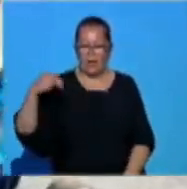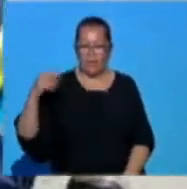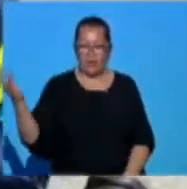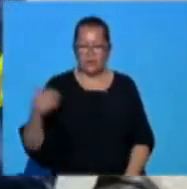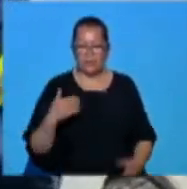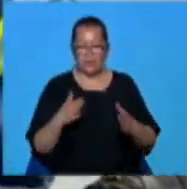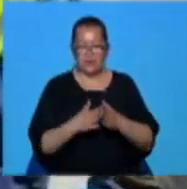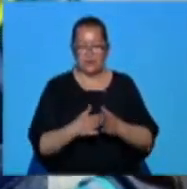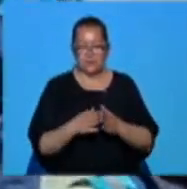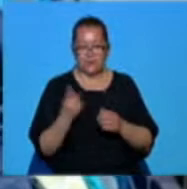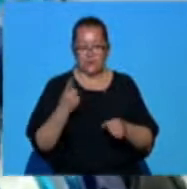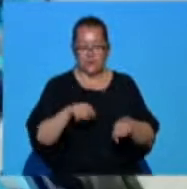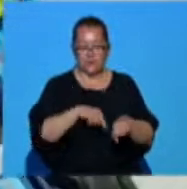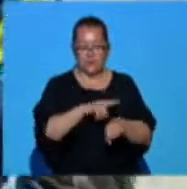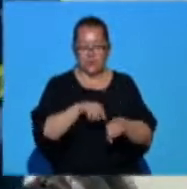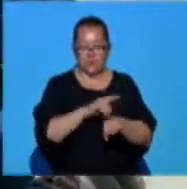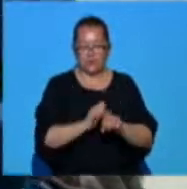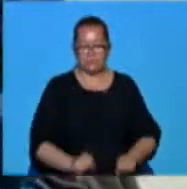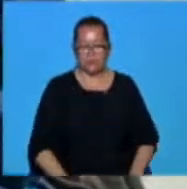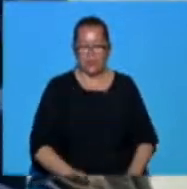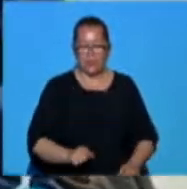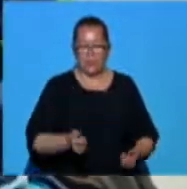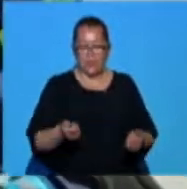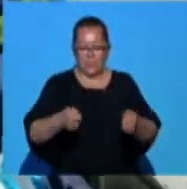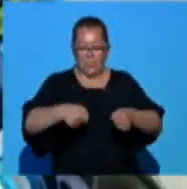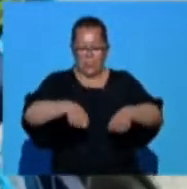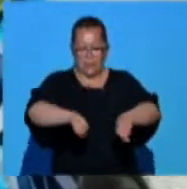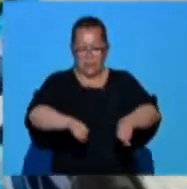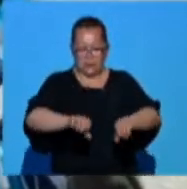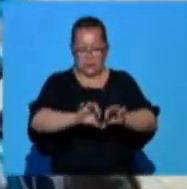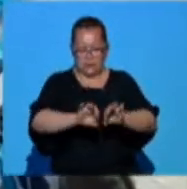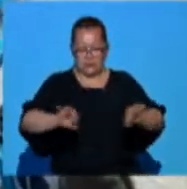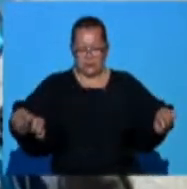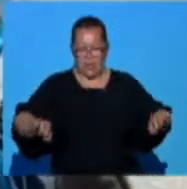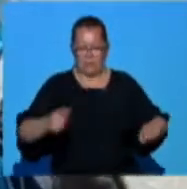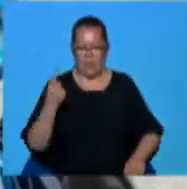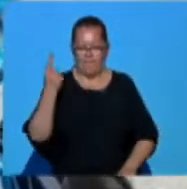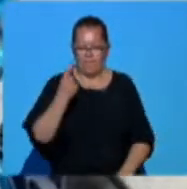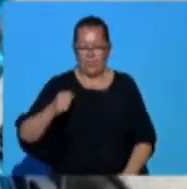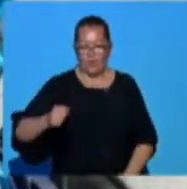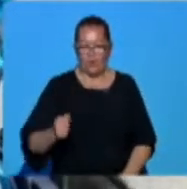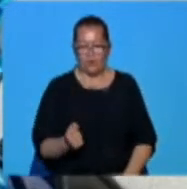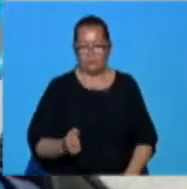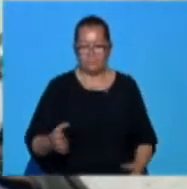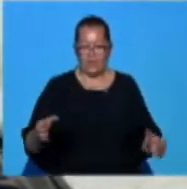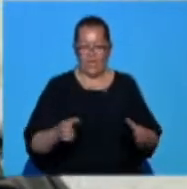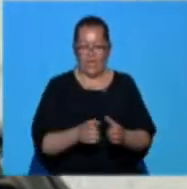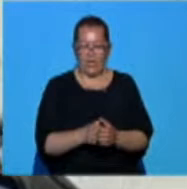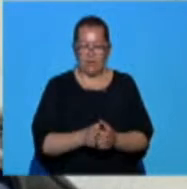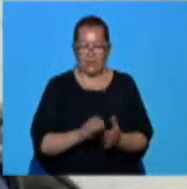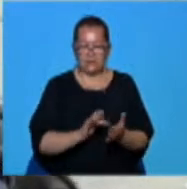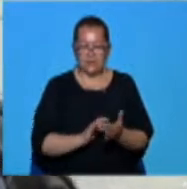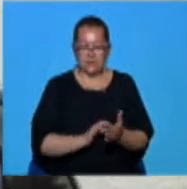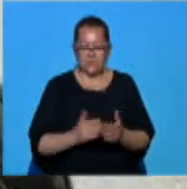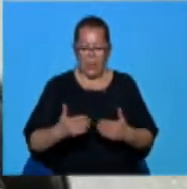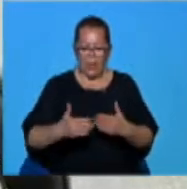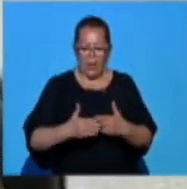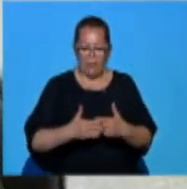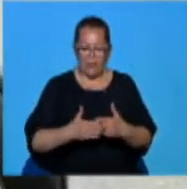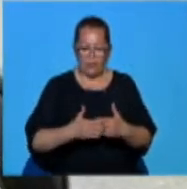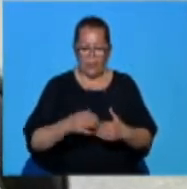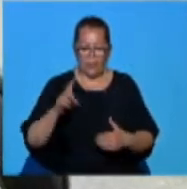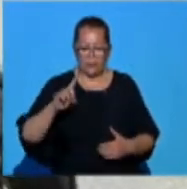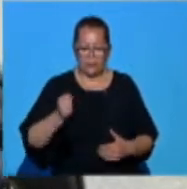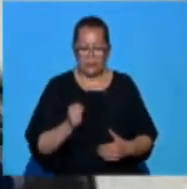După aproximativ o oră, angajații de la Distrigaz au reușit să închidă vana centrală de alimentare cu gaz, iar echipele de la ISUS au putut apropia de